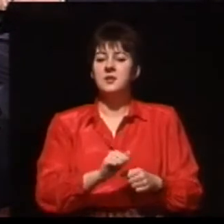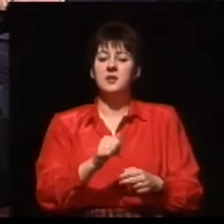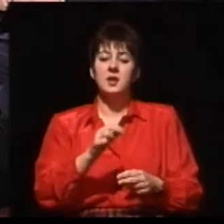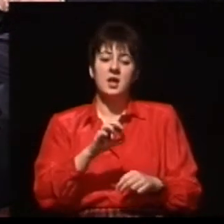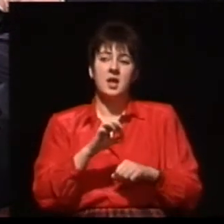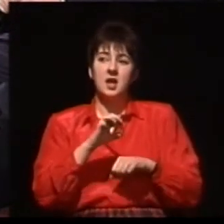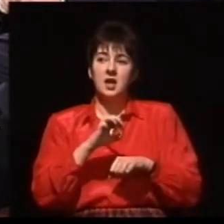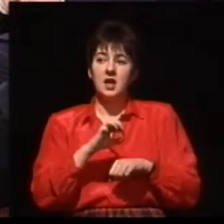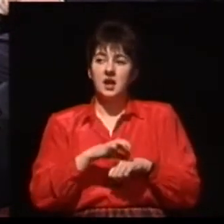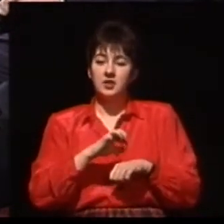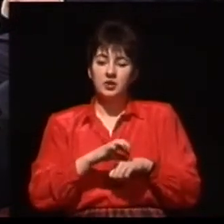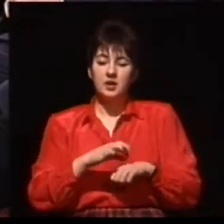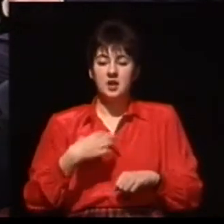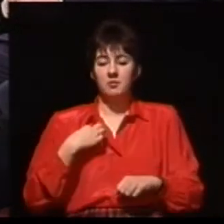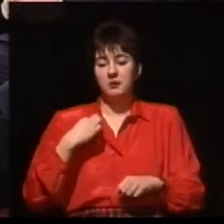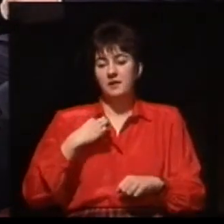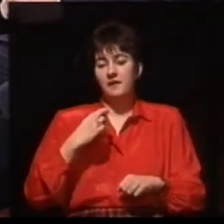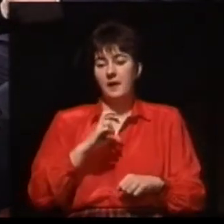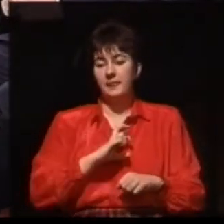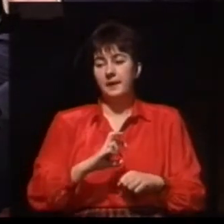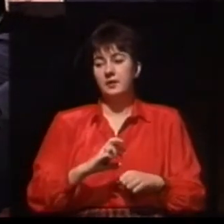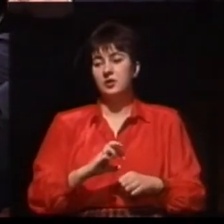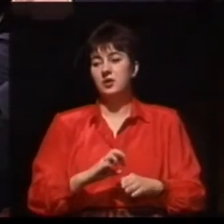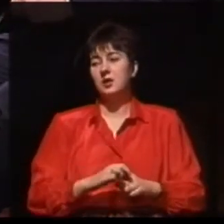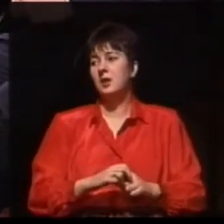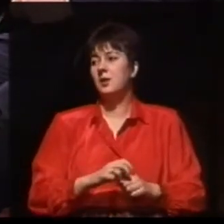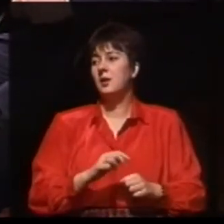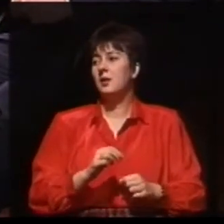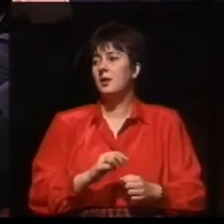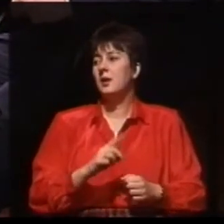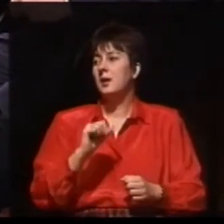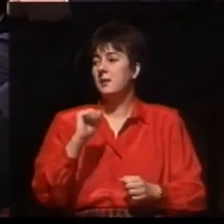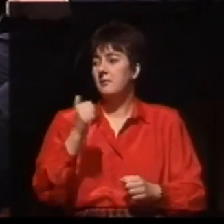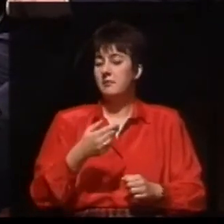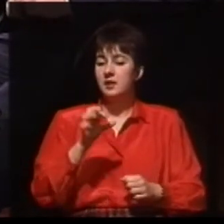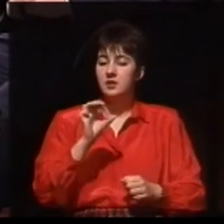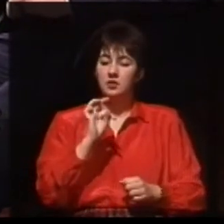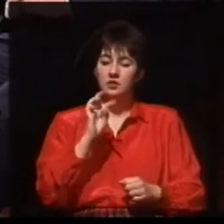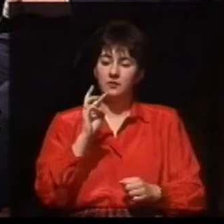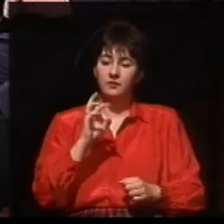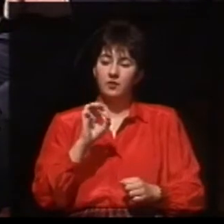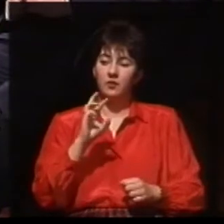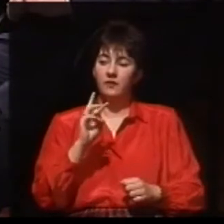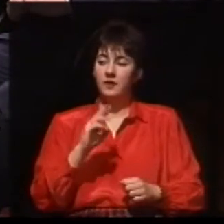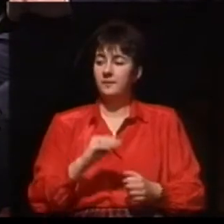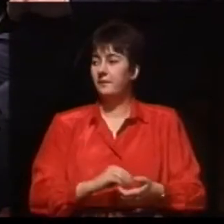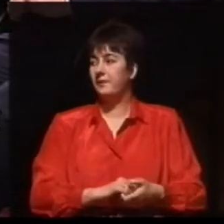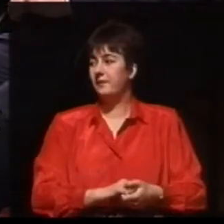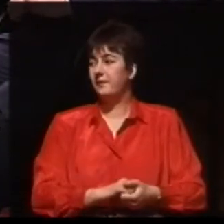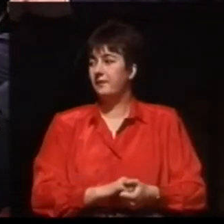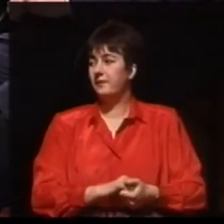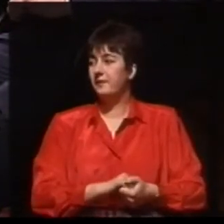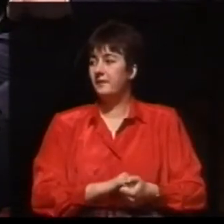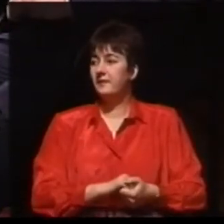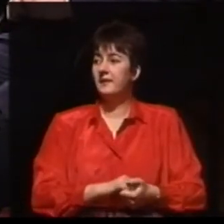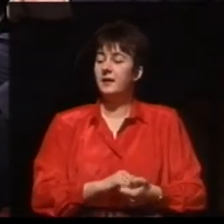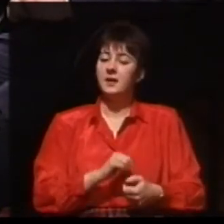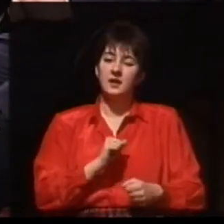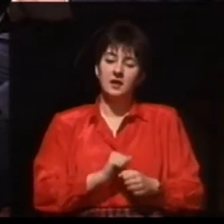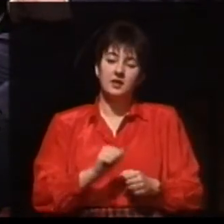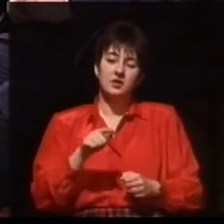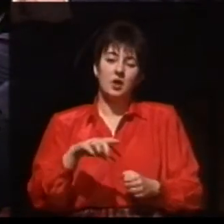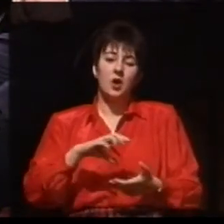uspołecznione? Jest to ośrodek Kohler Center przy ulicy Grójeckiej, działa jako niepubliczny zakład obieki zdrowotnej.